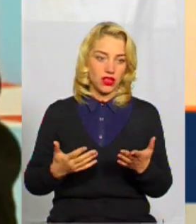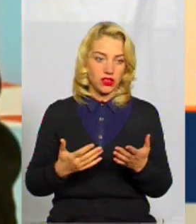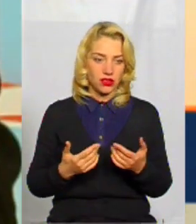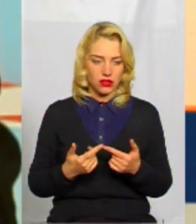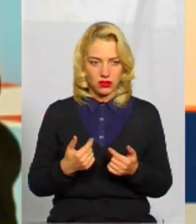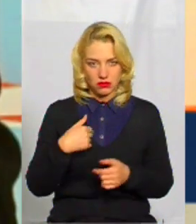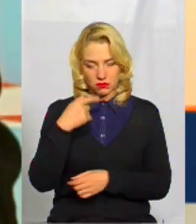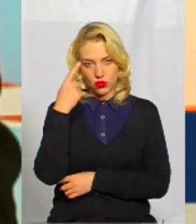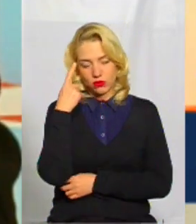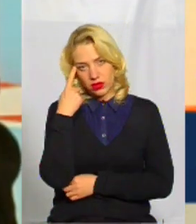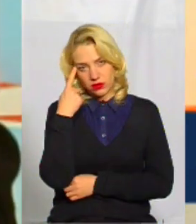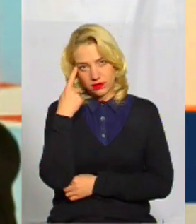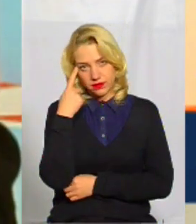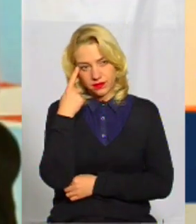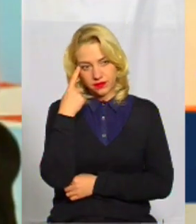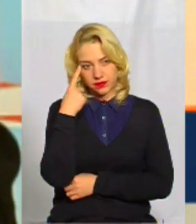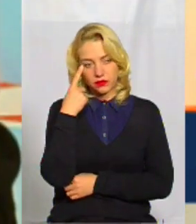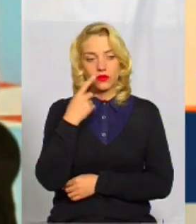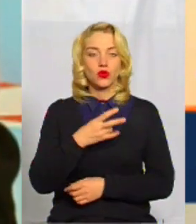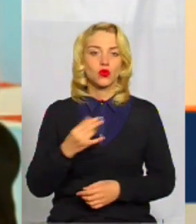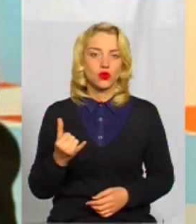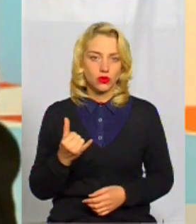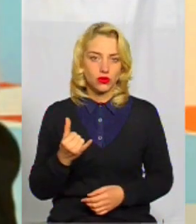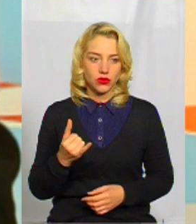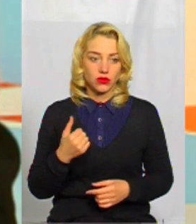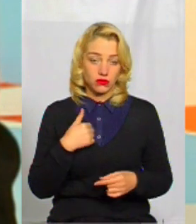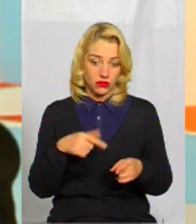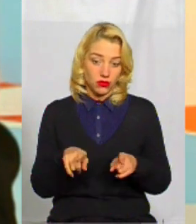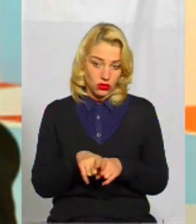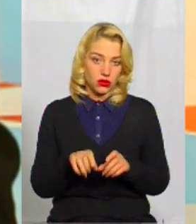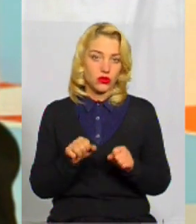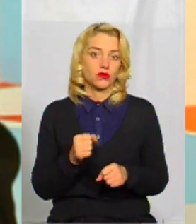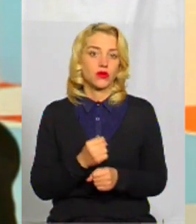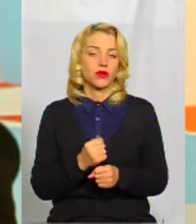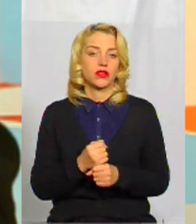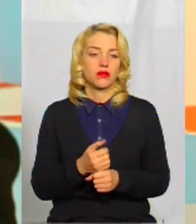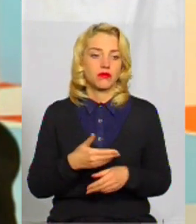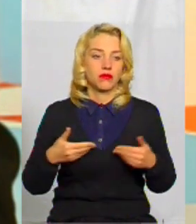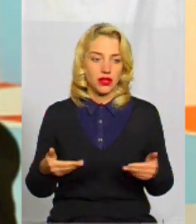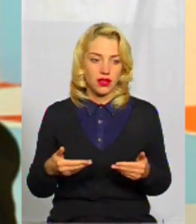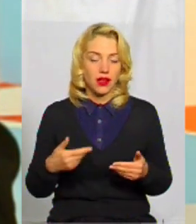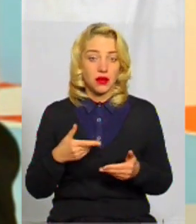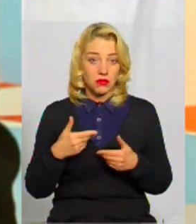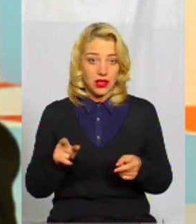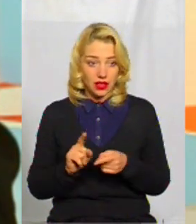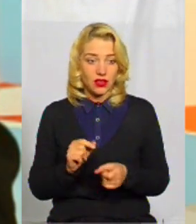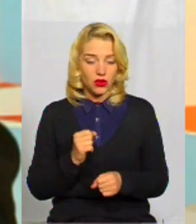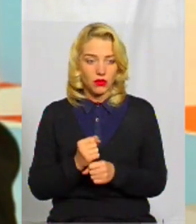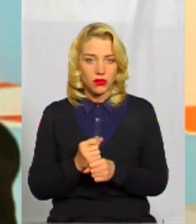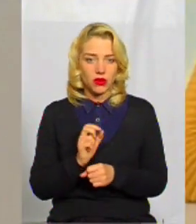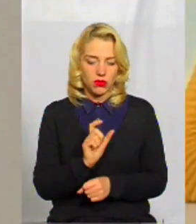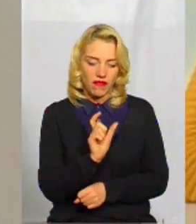І я подумала, ну, ми ж теж так можемо робити. Мабуть, ми і робимо, але ми робимо